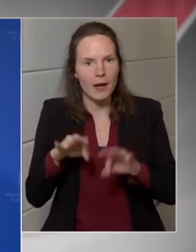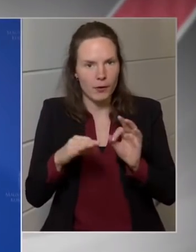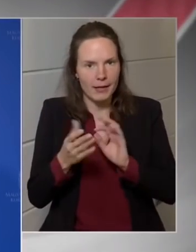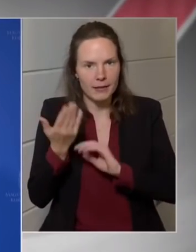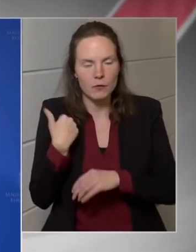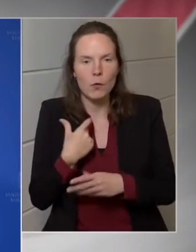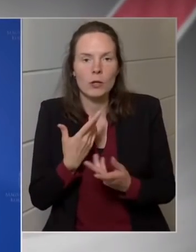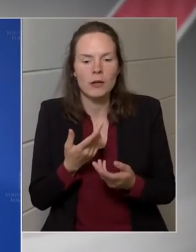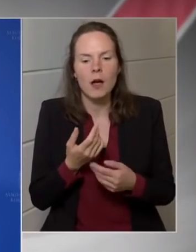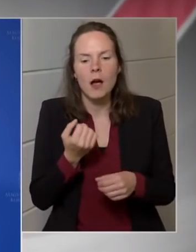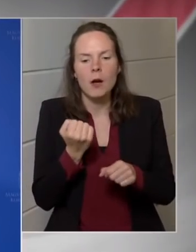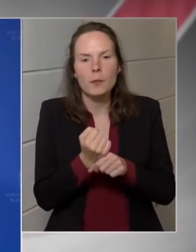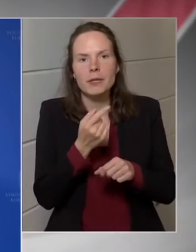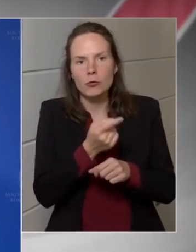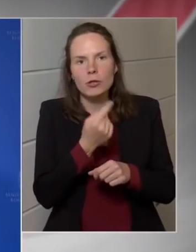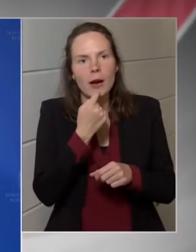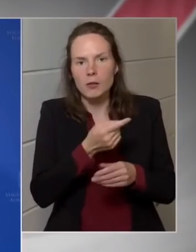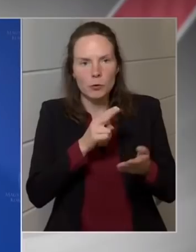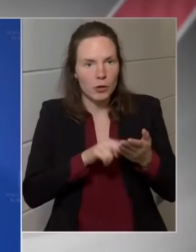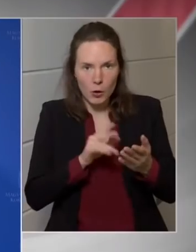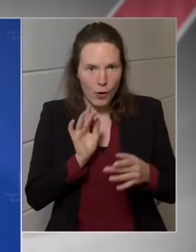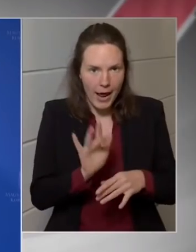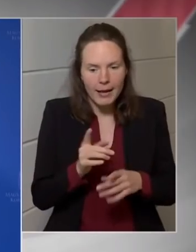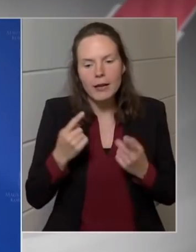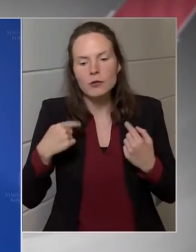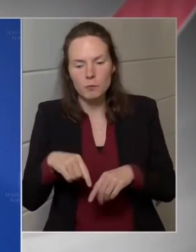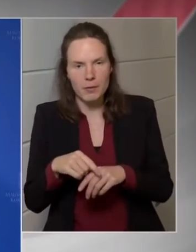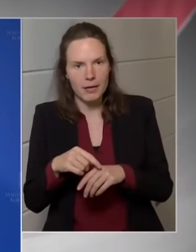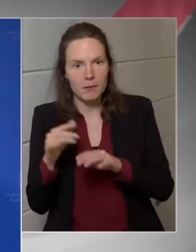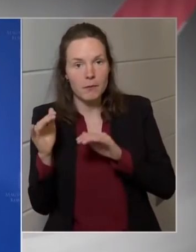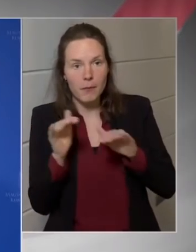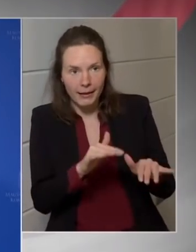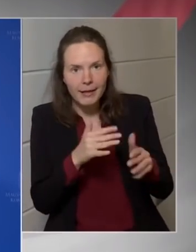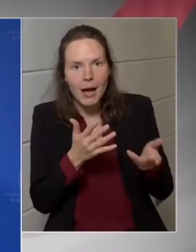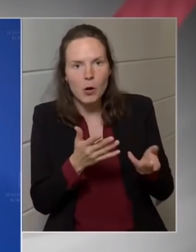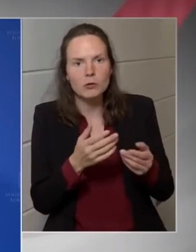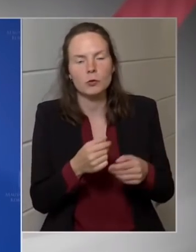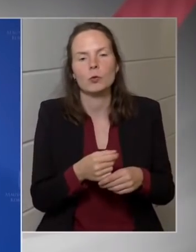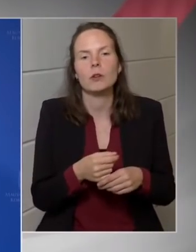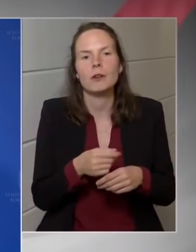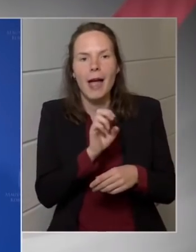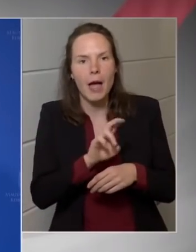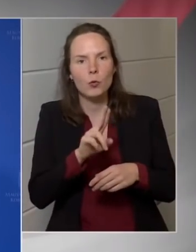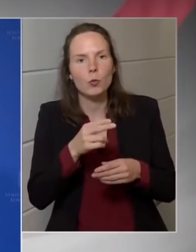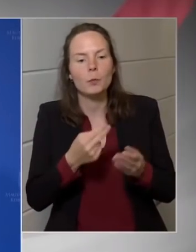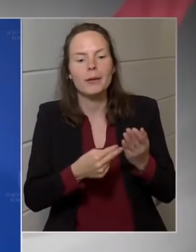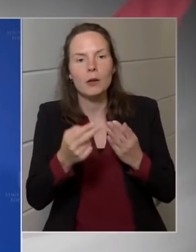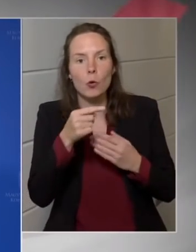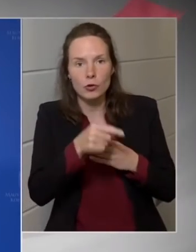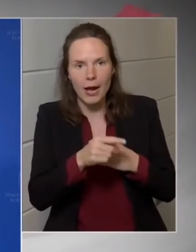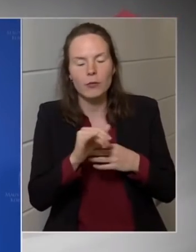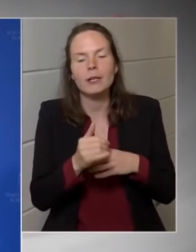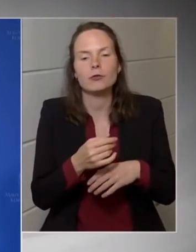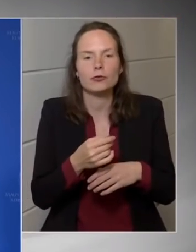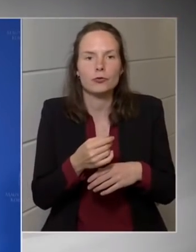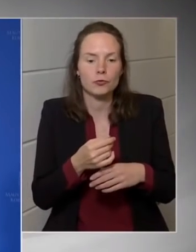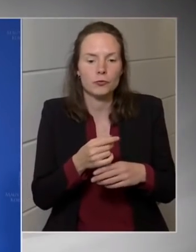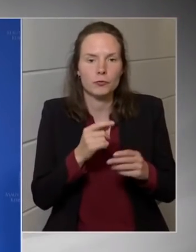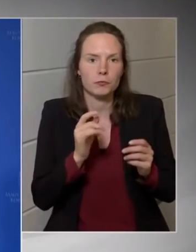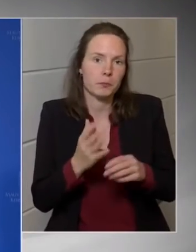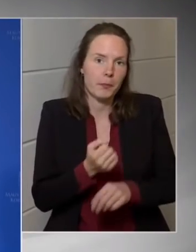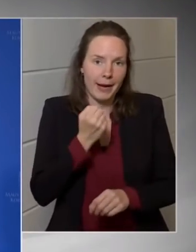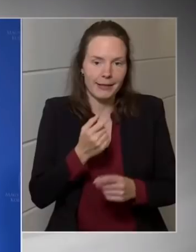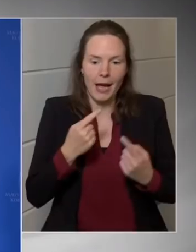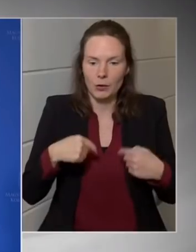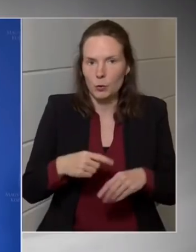1-től újra lesz reklámadó, hiszen a tavalyi költséget és törvényben csak felfüggesztettük. Itt volt egy uniós jogi eljárás, a bizottság azt mondja,